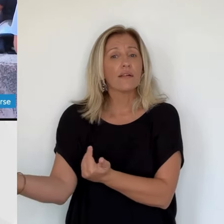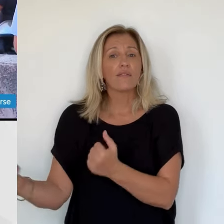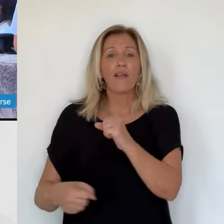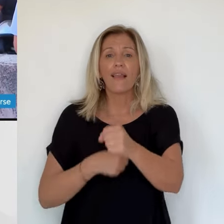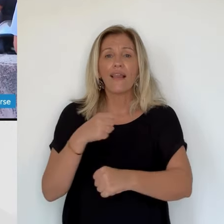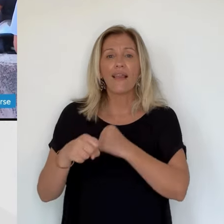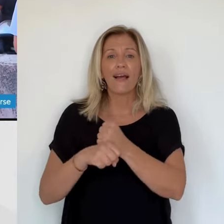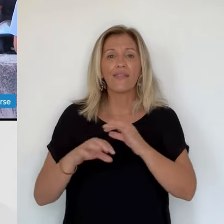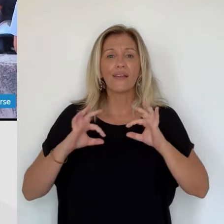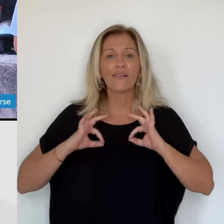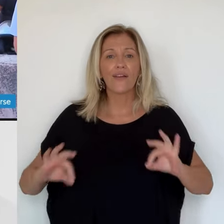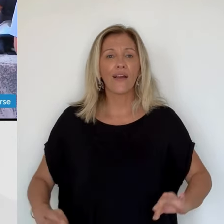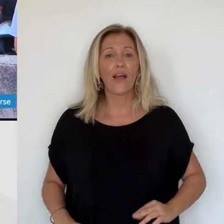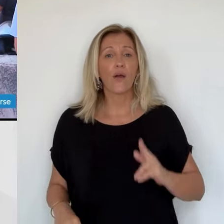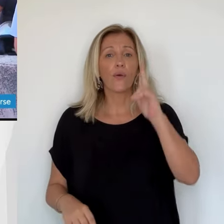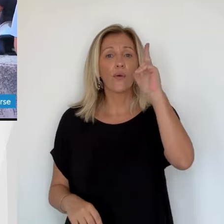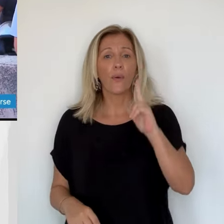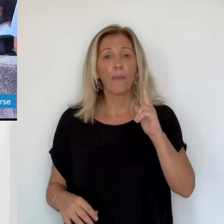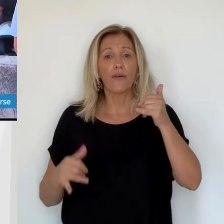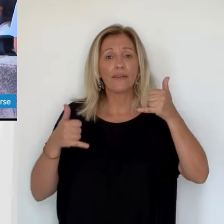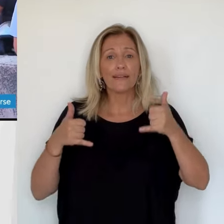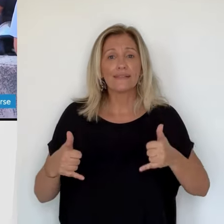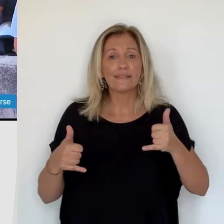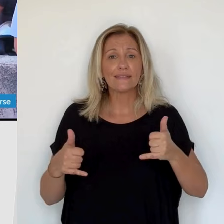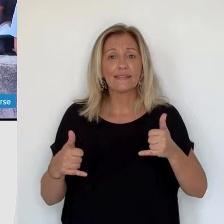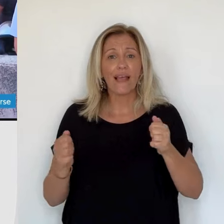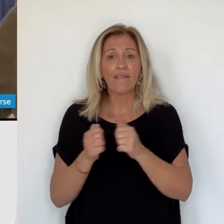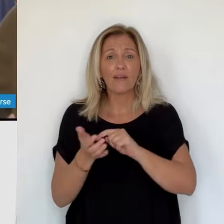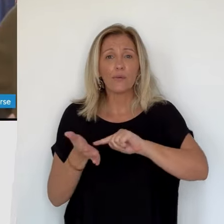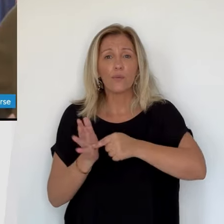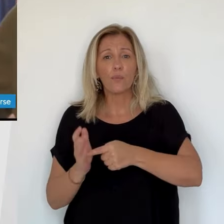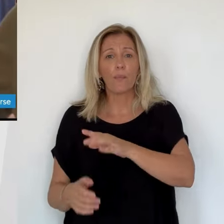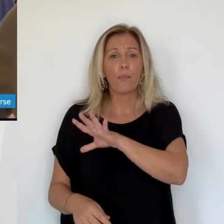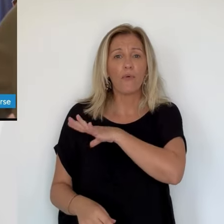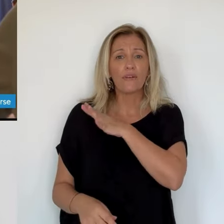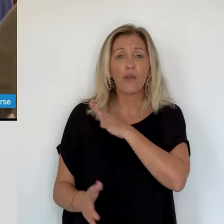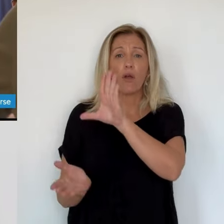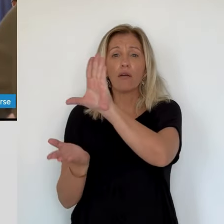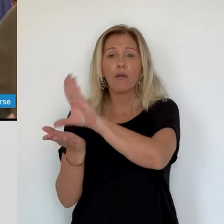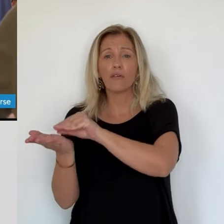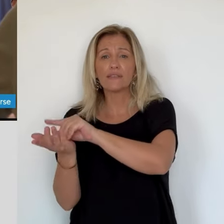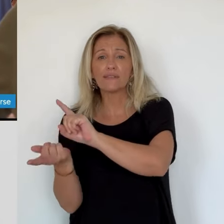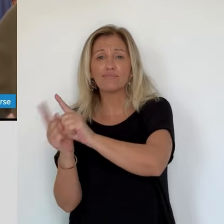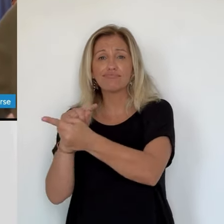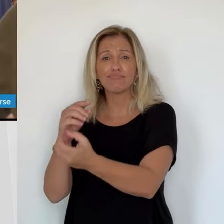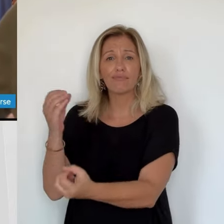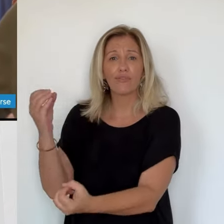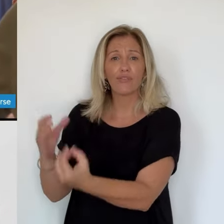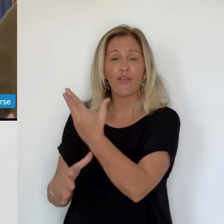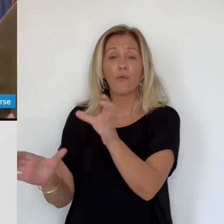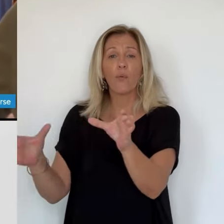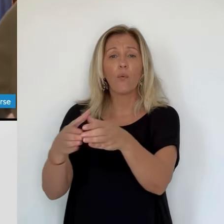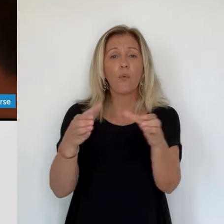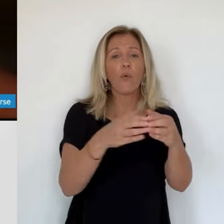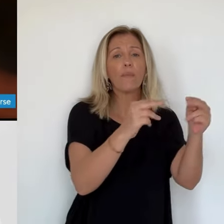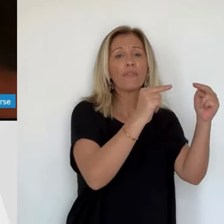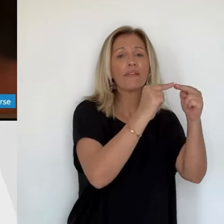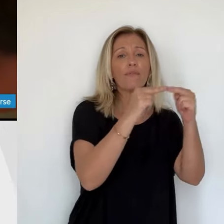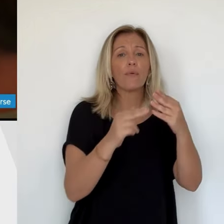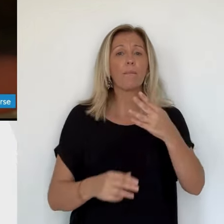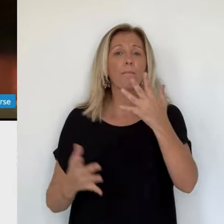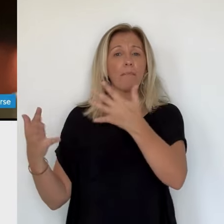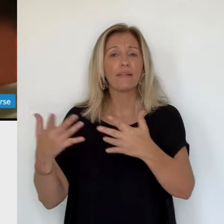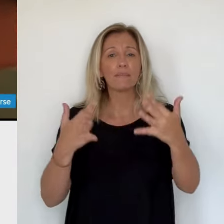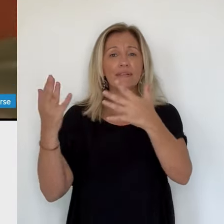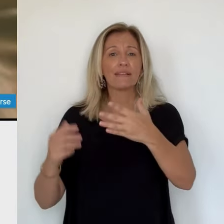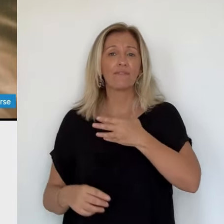solutions qui aujourd'hui sont en vigueur dans les collèges qui expérimentent. En attendant, l'année scolaire commence ici avec tous les